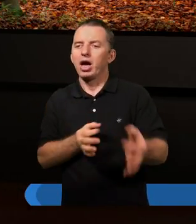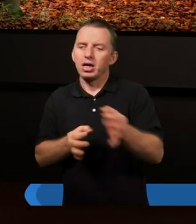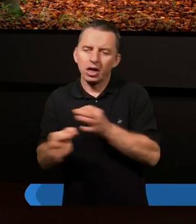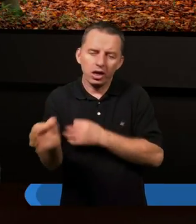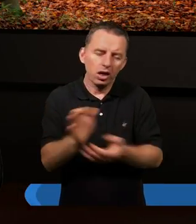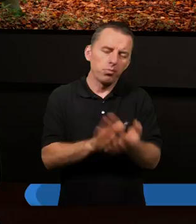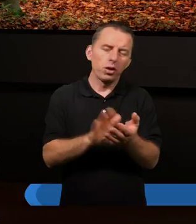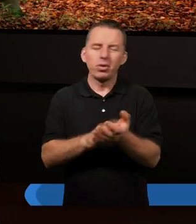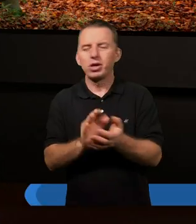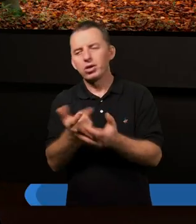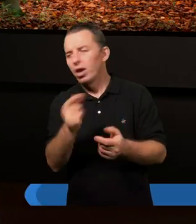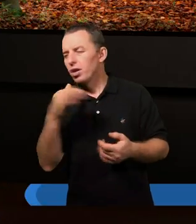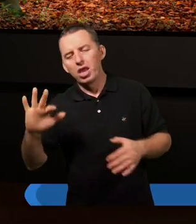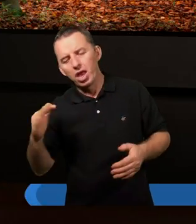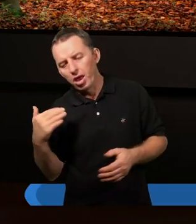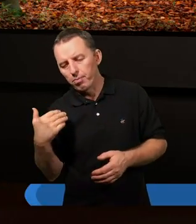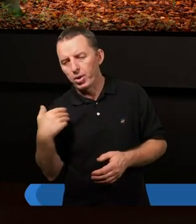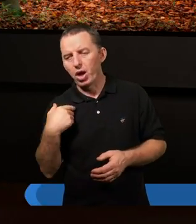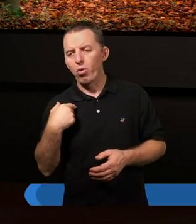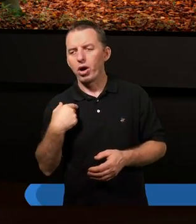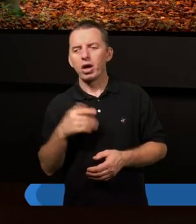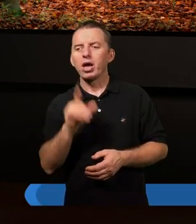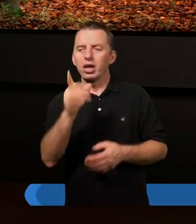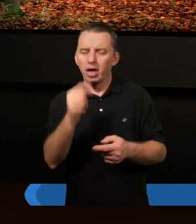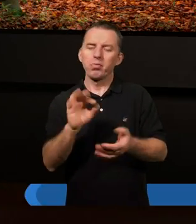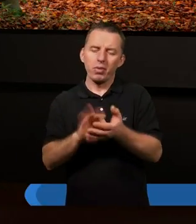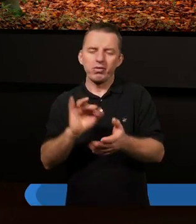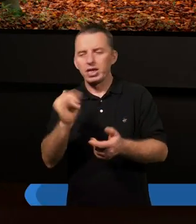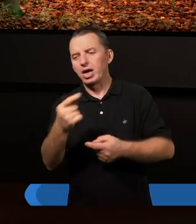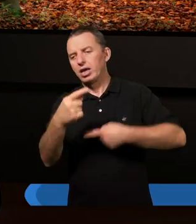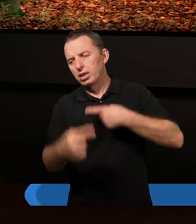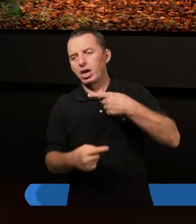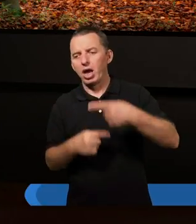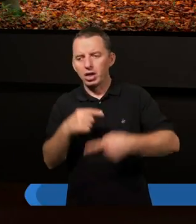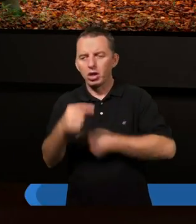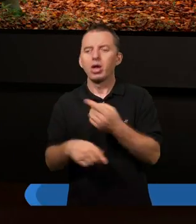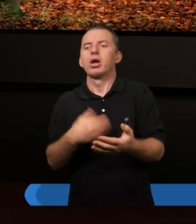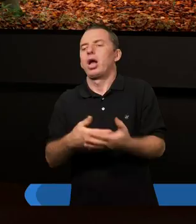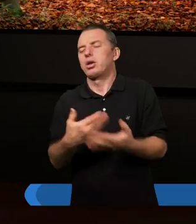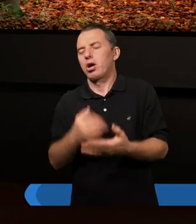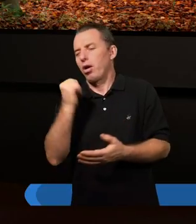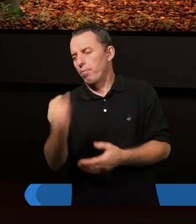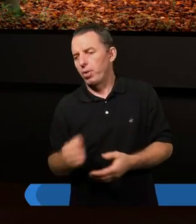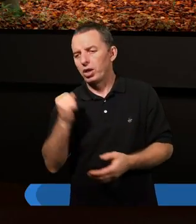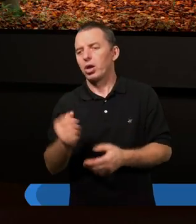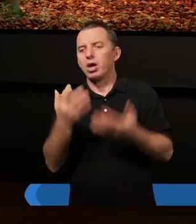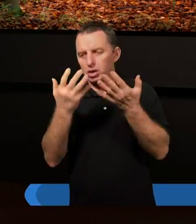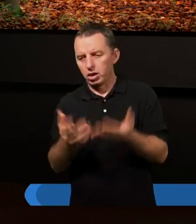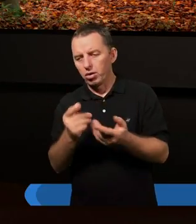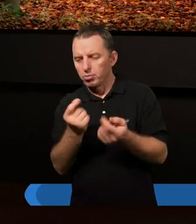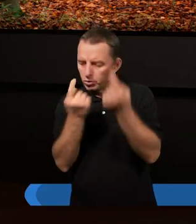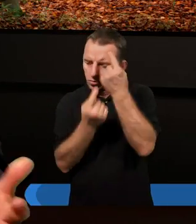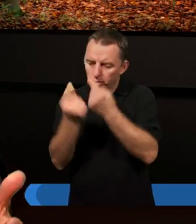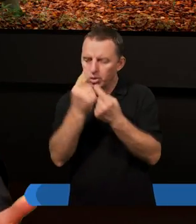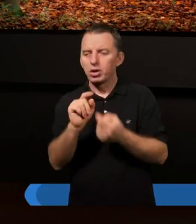ani biblijne, czegoś takiego tam nie było. To jest pewna tradycja, której się mówi. Dlaczego apostół Paweł? Jak przypuszczamy?